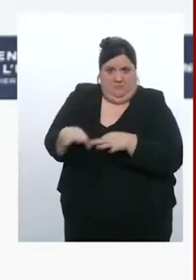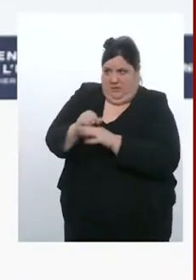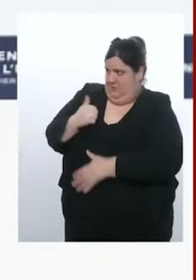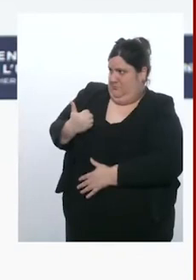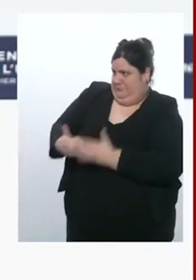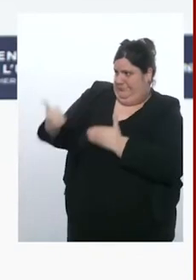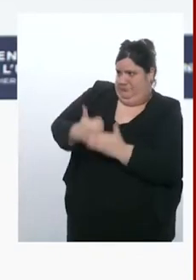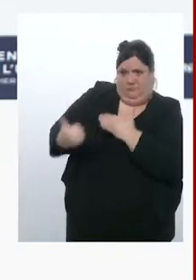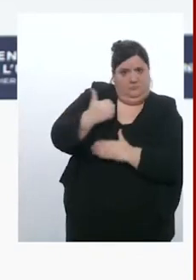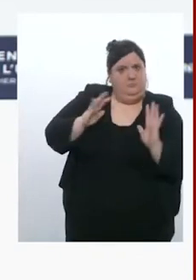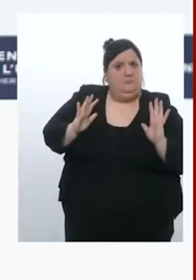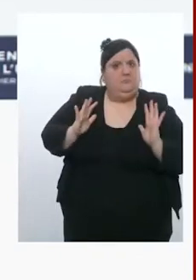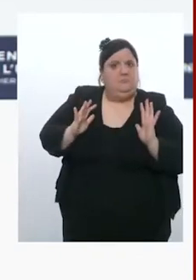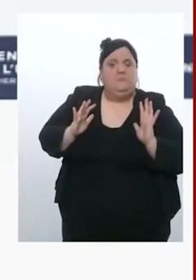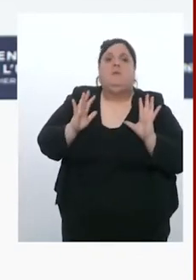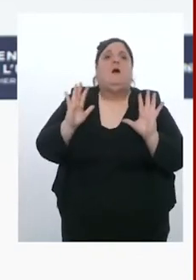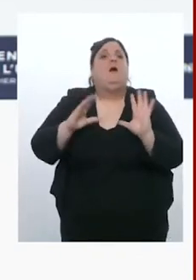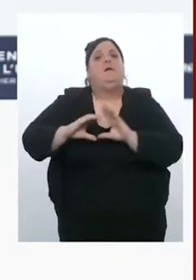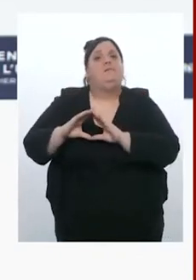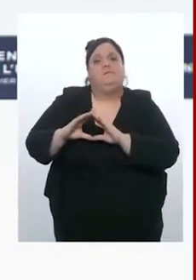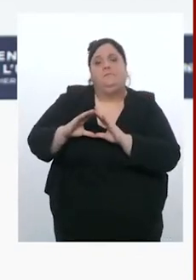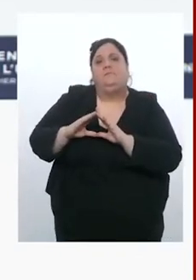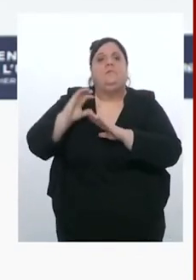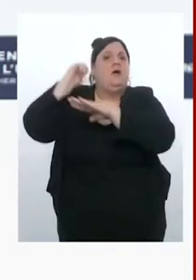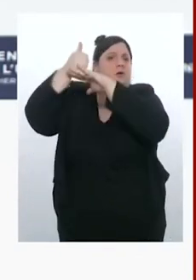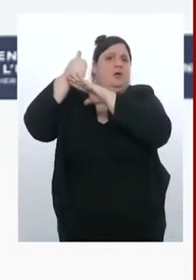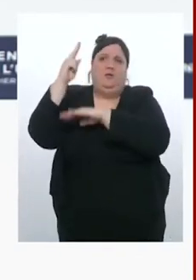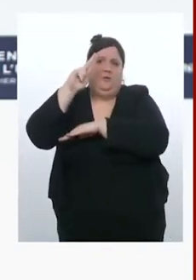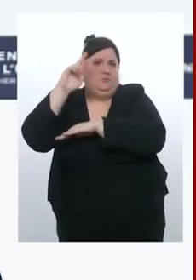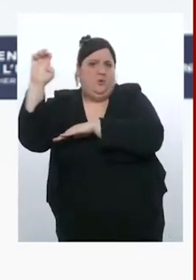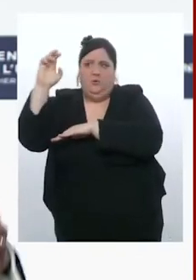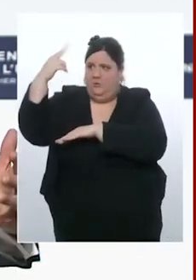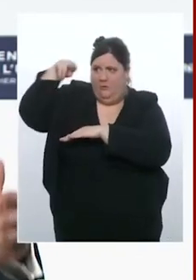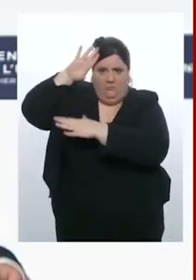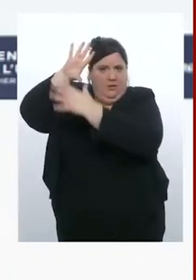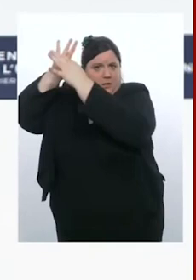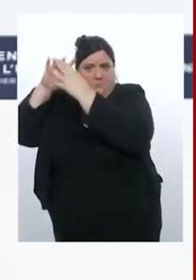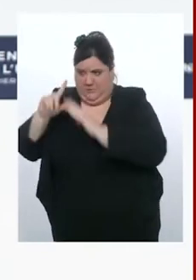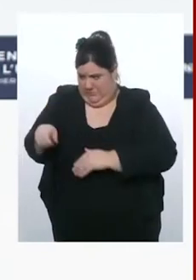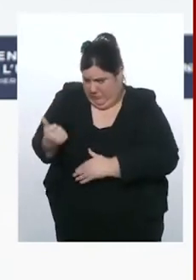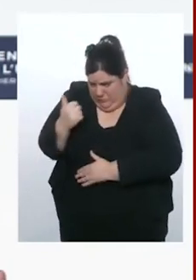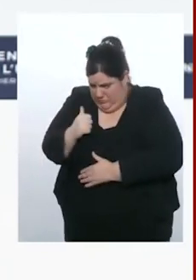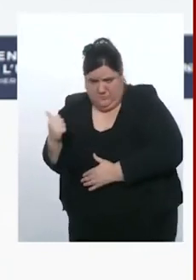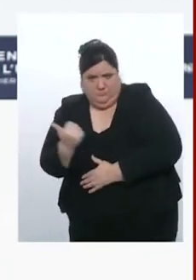les voies et moyens de son engagement. Personne ne peut engager un autre pays de faire ce qui lui revient.